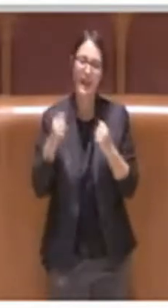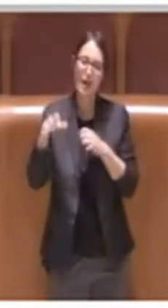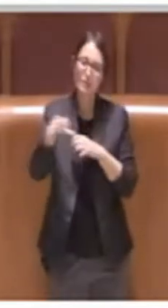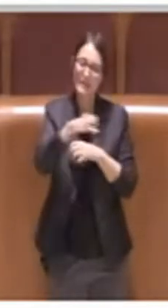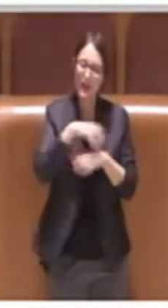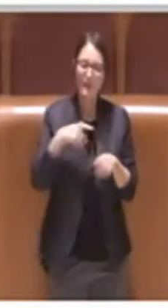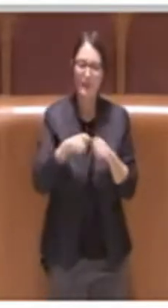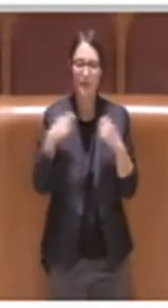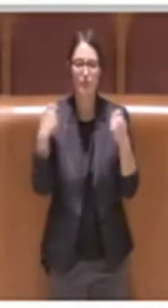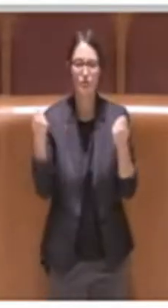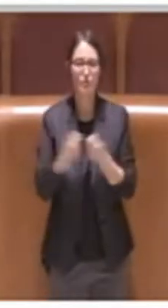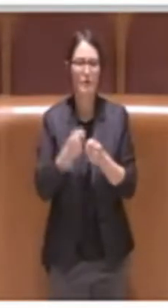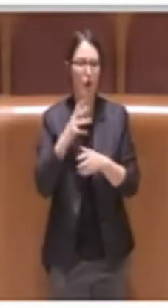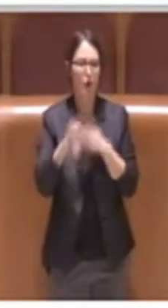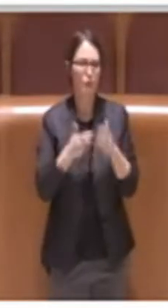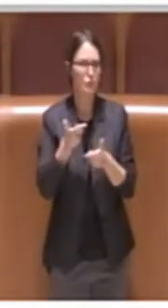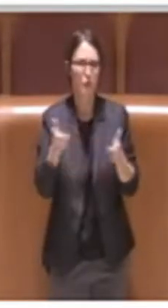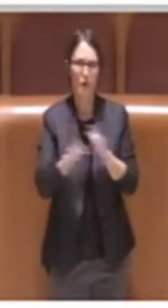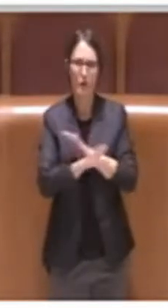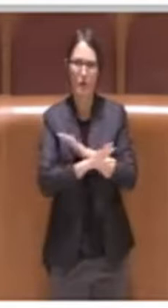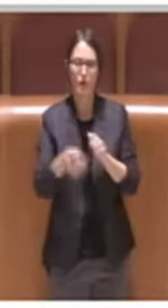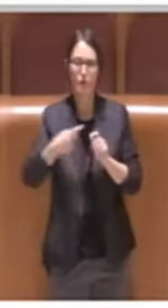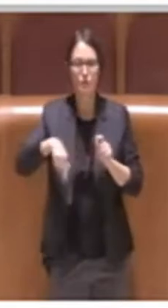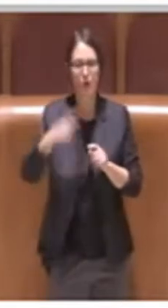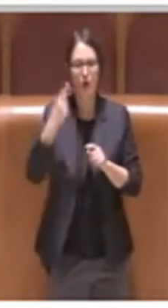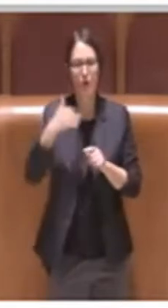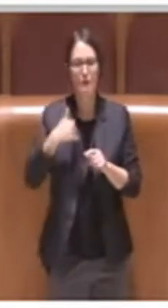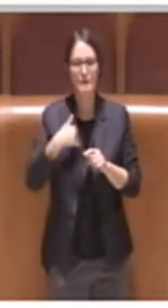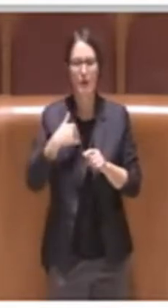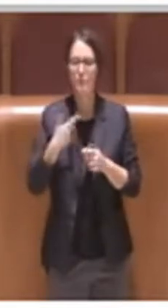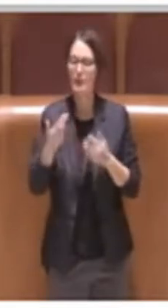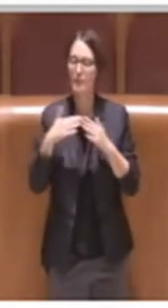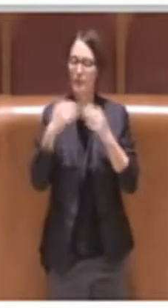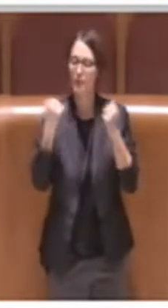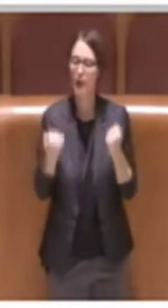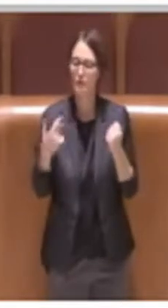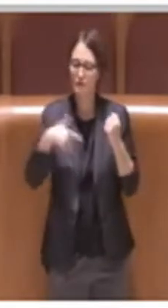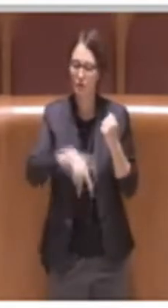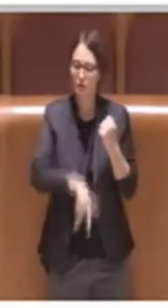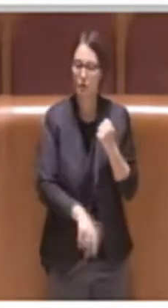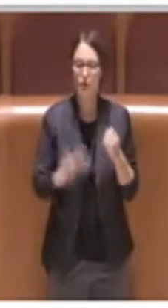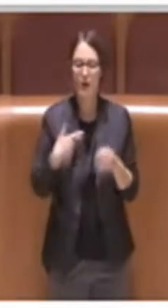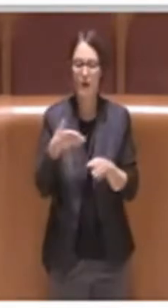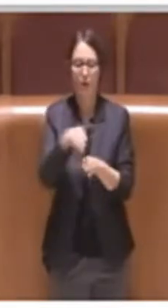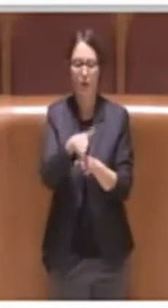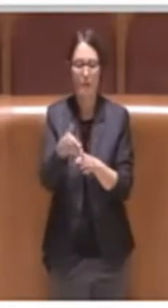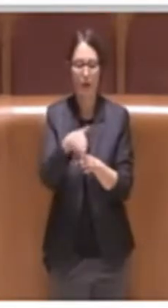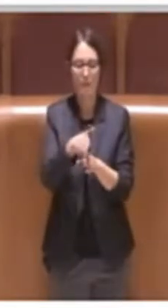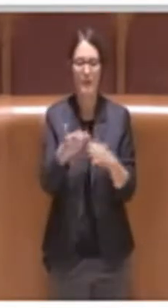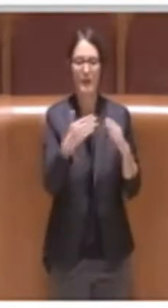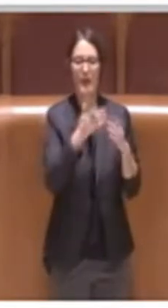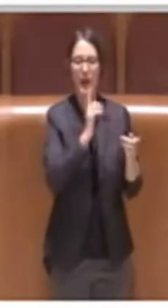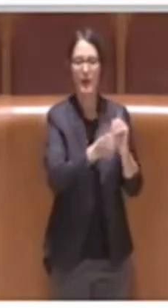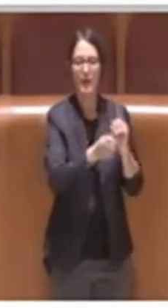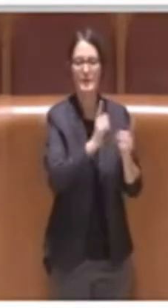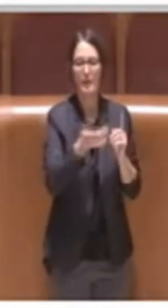benissimo che l'housing sociale è una via intermedia tra la casa popolare, la casa di proprietà